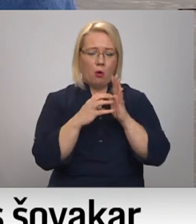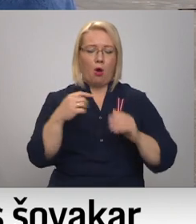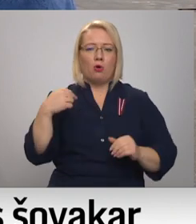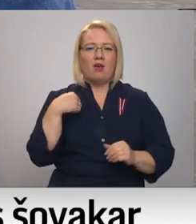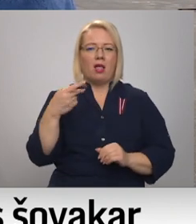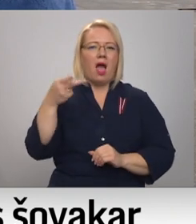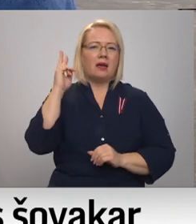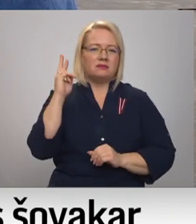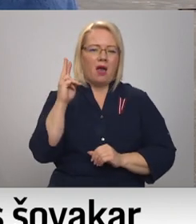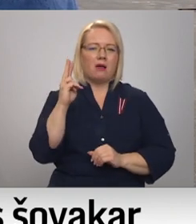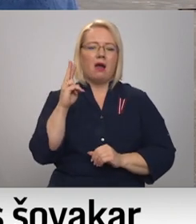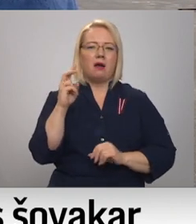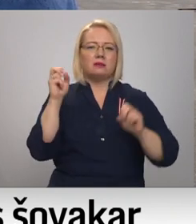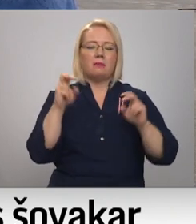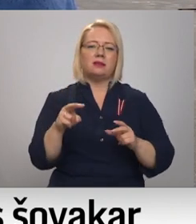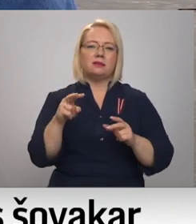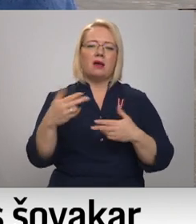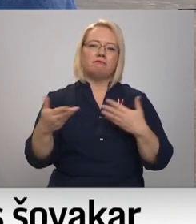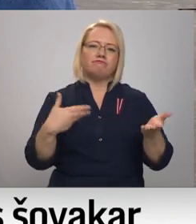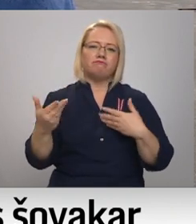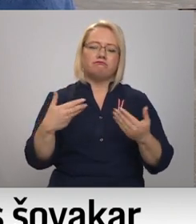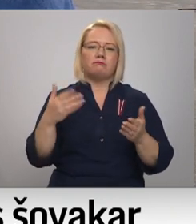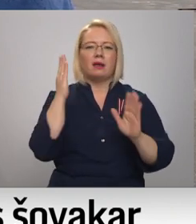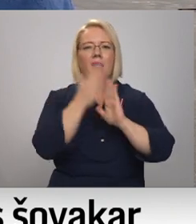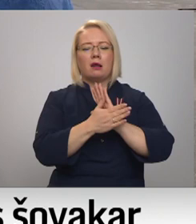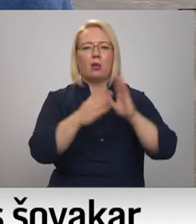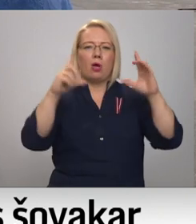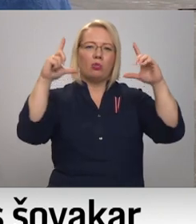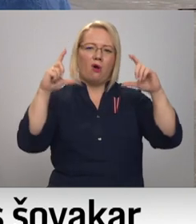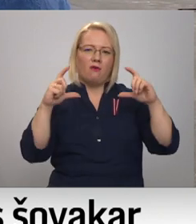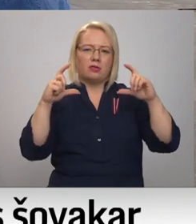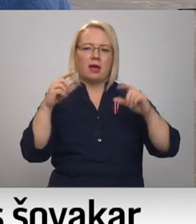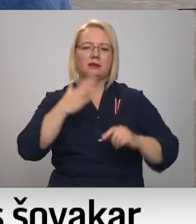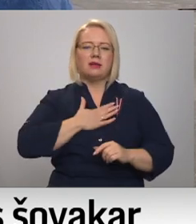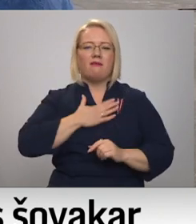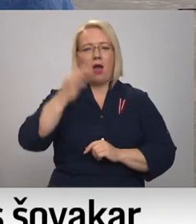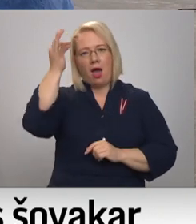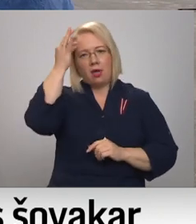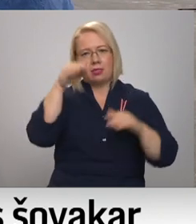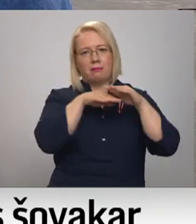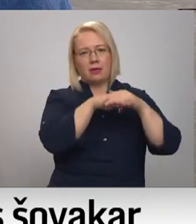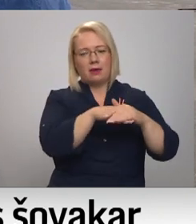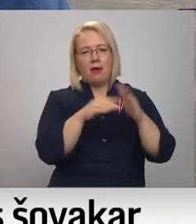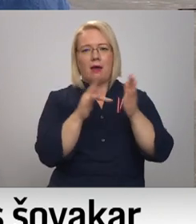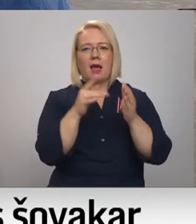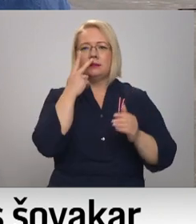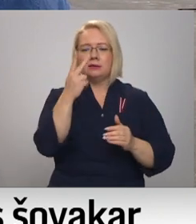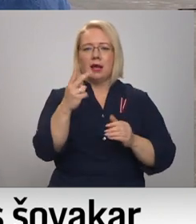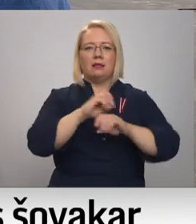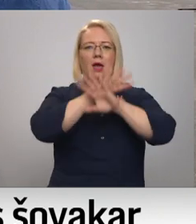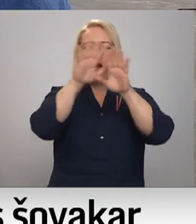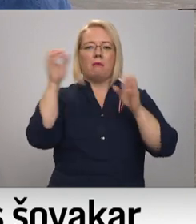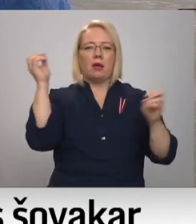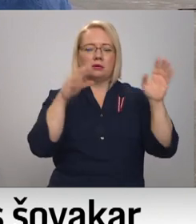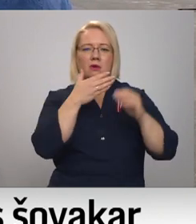aizbukaru speciāli nostājās šeit garām, lai nofotografētu viņu savā atmiņā, kāds viņš izskatās neapgaismots. Es